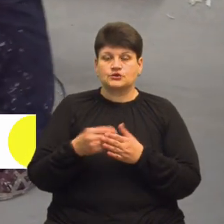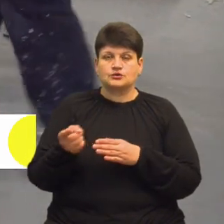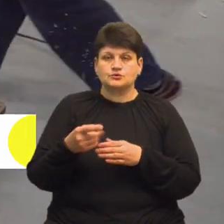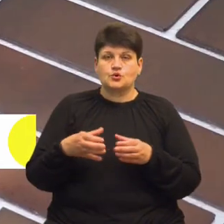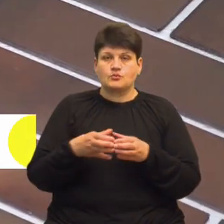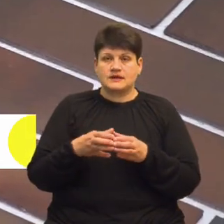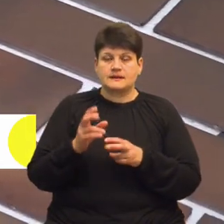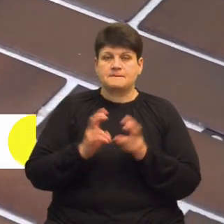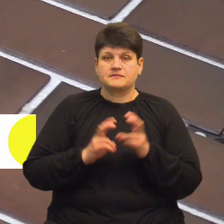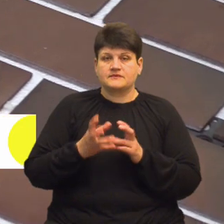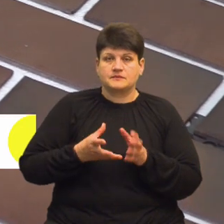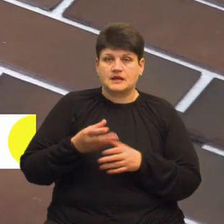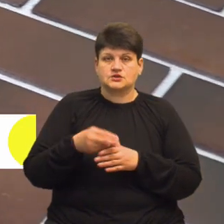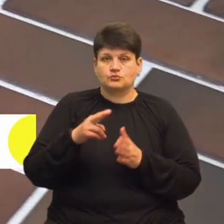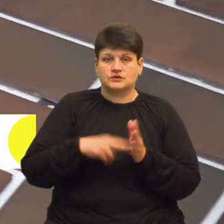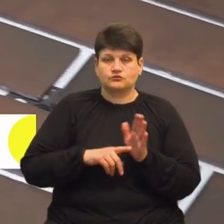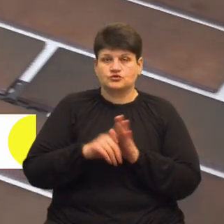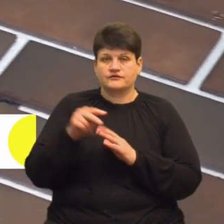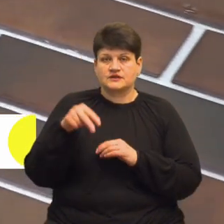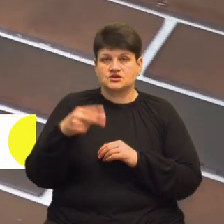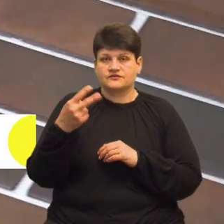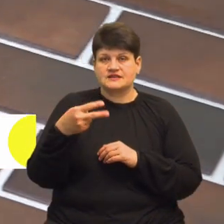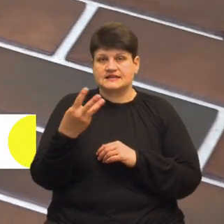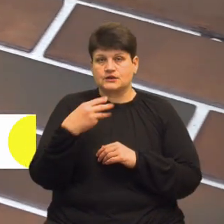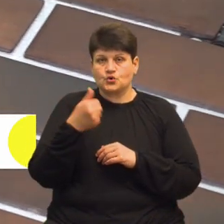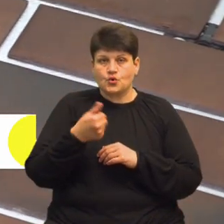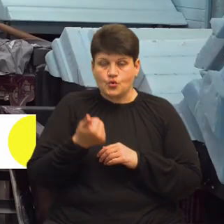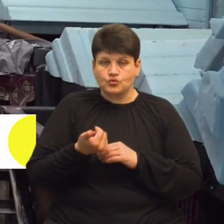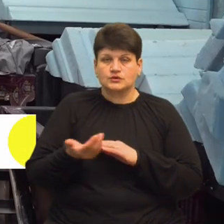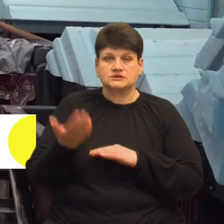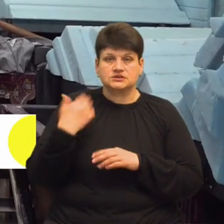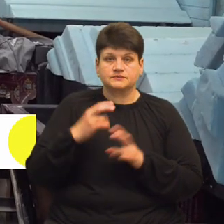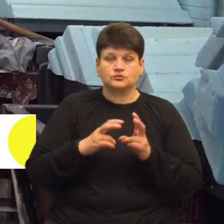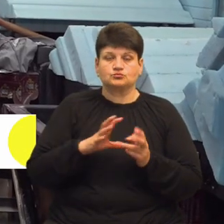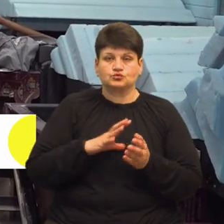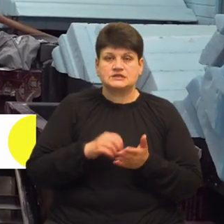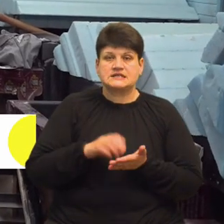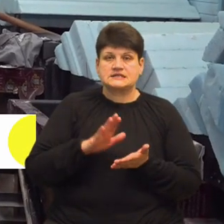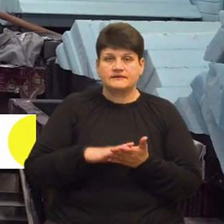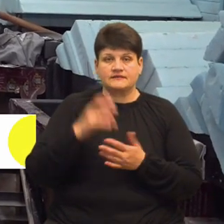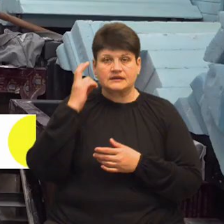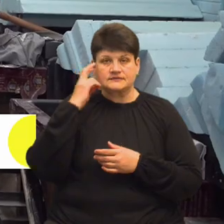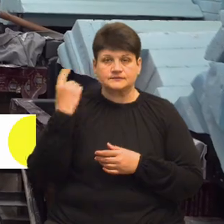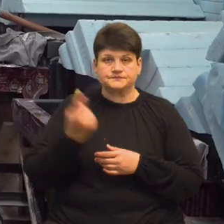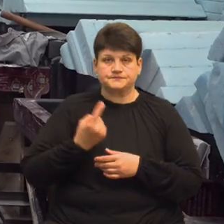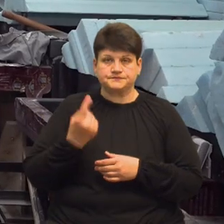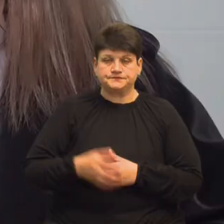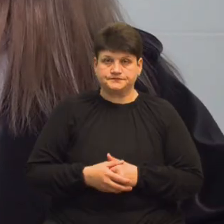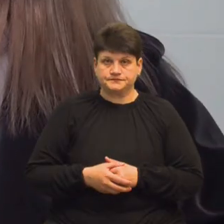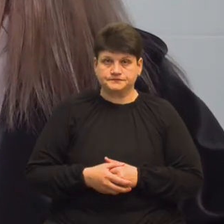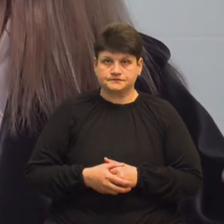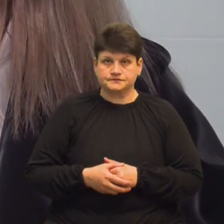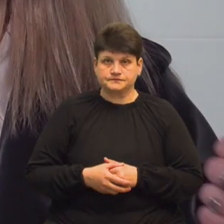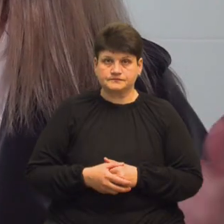підприємство сплачує податки від початку 2023 року. До того підприємство було зареєстроване на Київщині, розповідає Ірина Демченко.